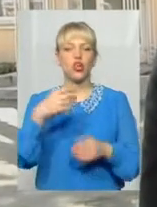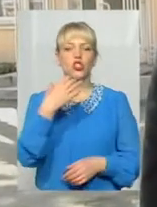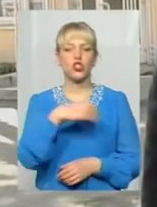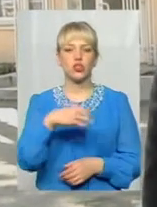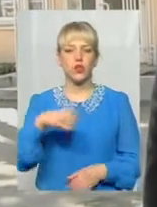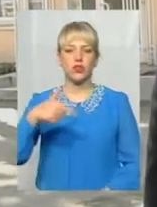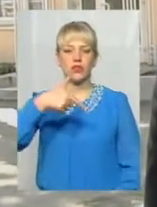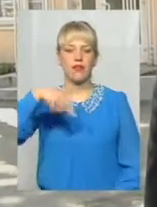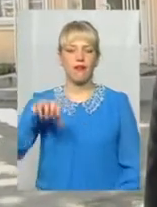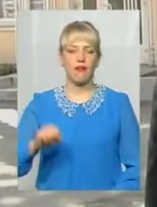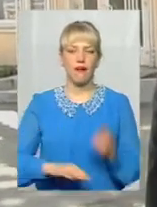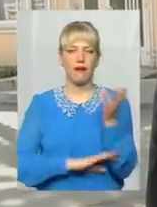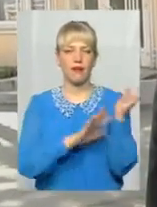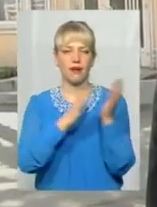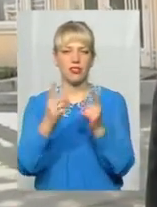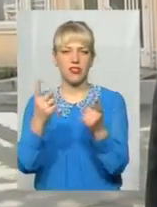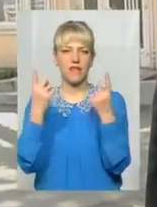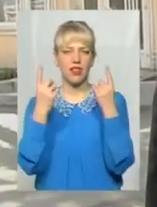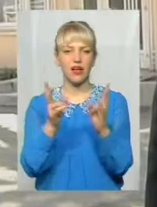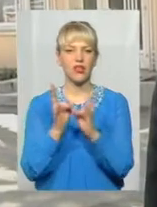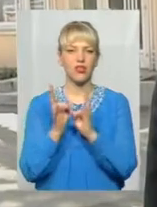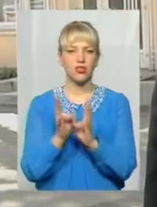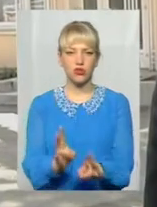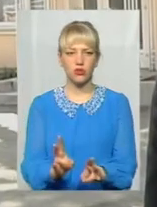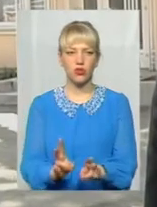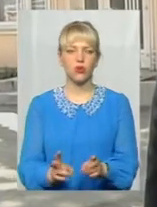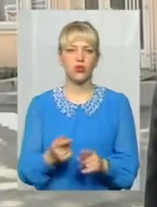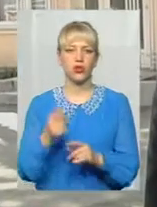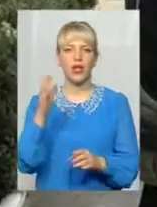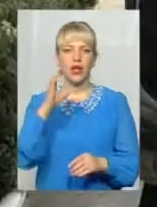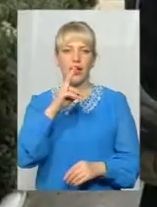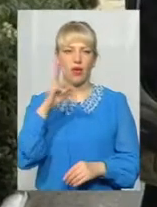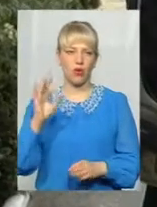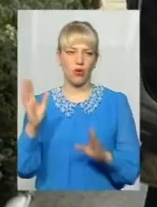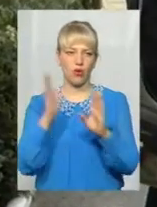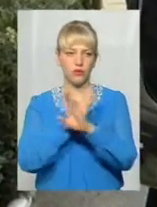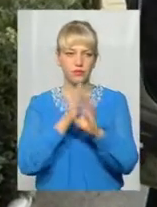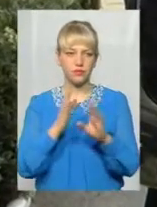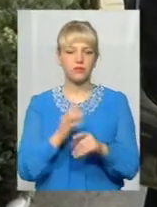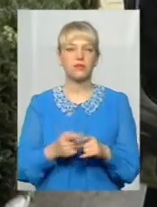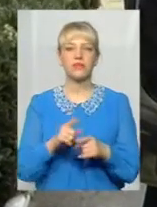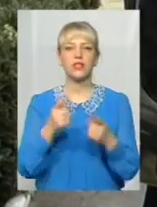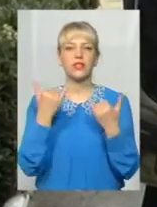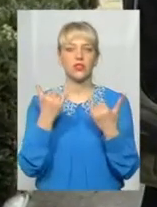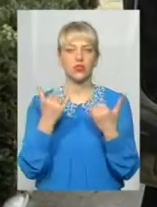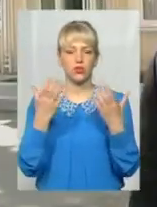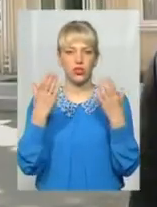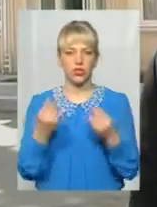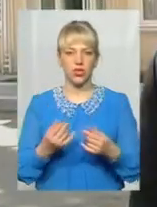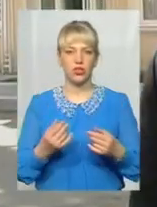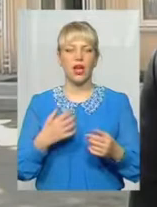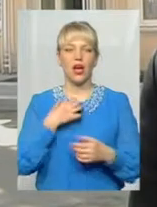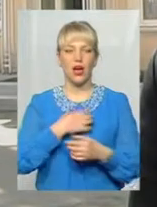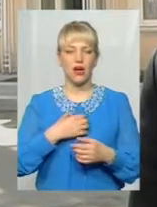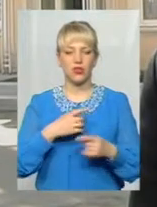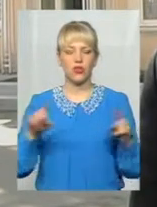шкода нанесена як лісовому господарству, так і на околишню породну середовищу. На сьогоднішній день дуже актуально створити минералізовані